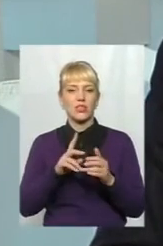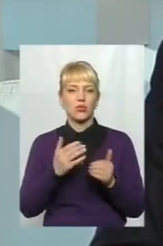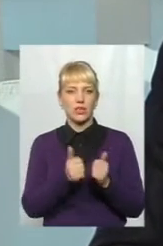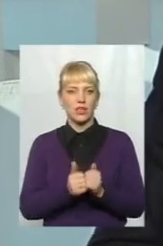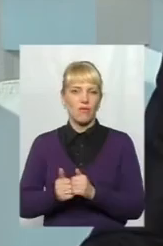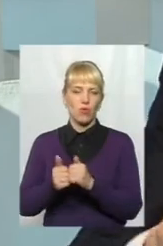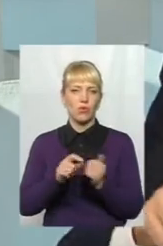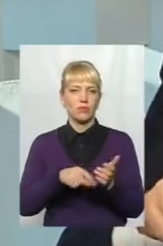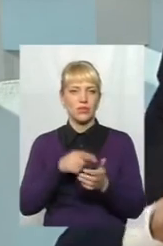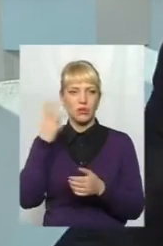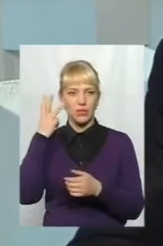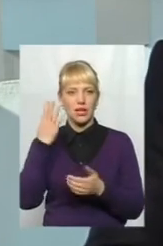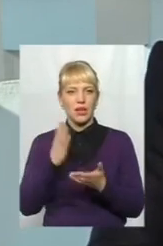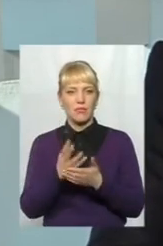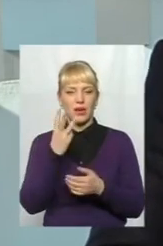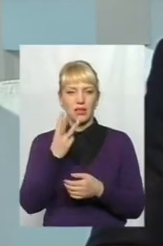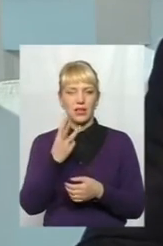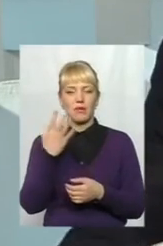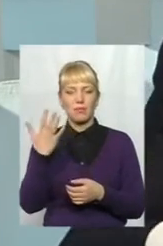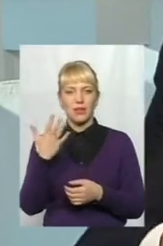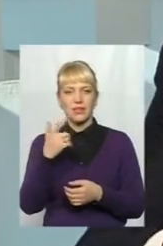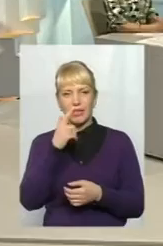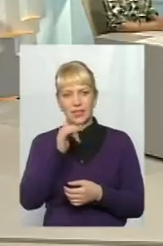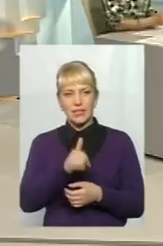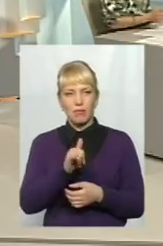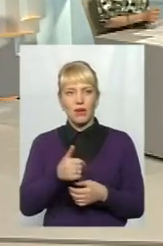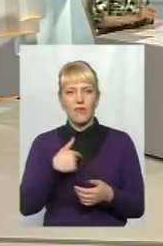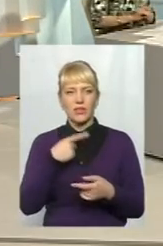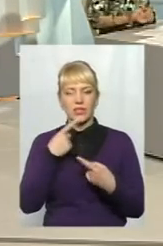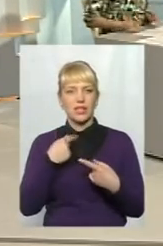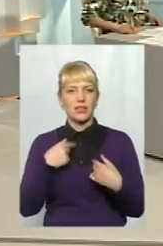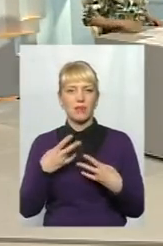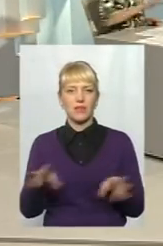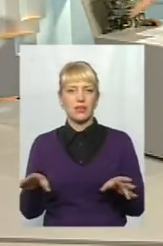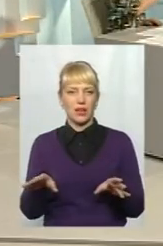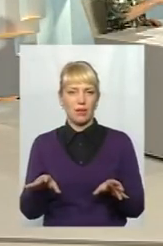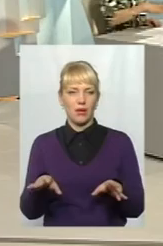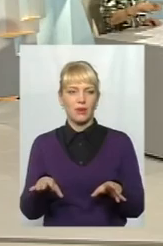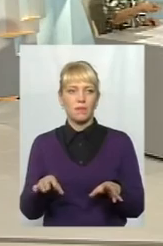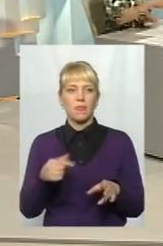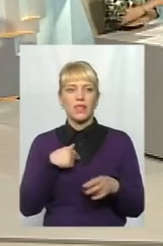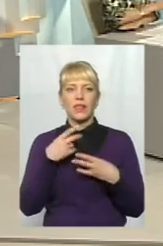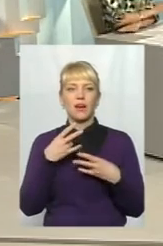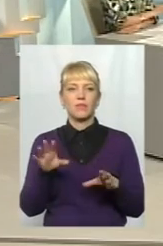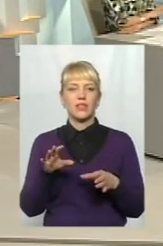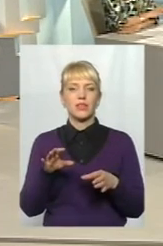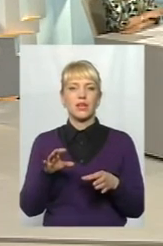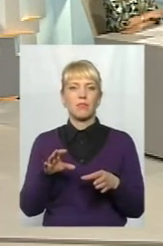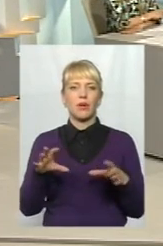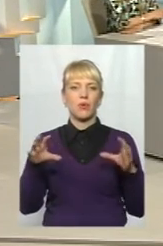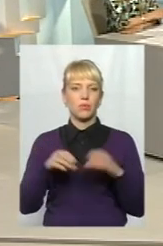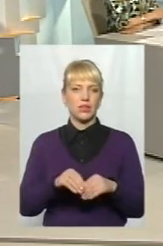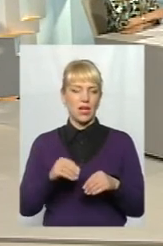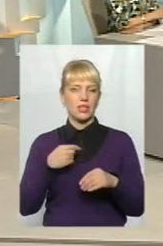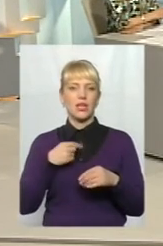Хмельницького і мають хоча б 3-5 заправок, вони сказали, нам не треба... Вони сказали, і об'єднання не треба, ми вже собі І ми будемо